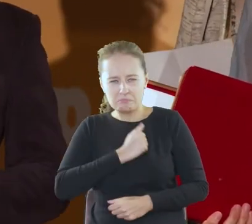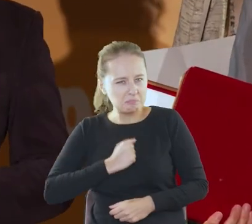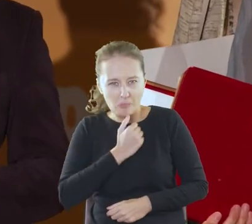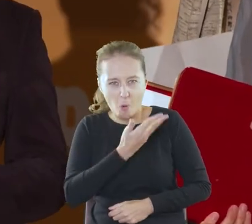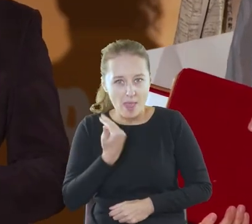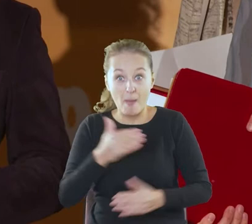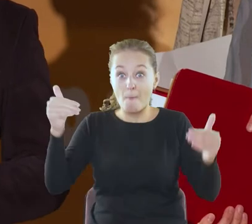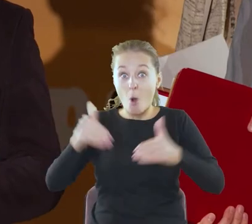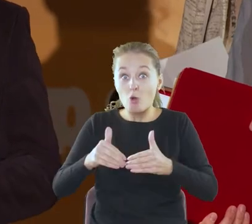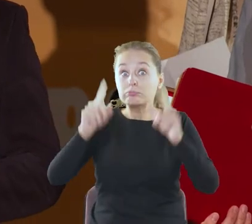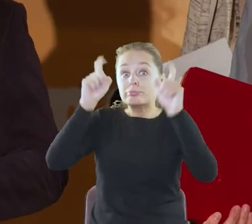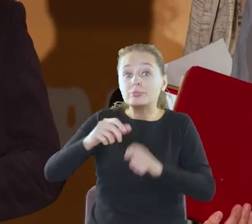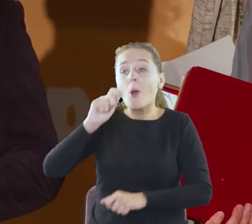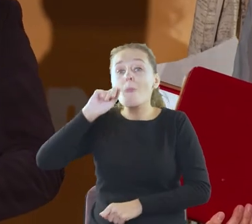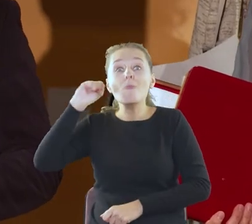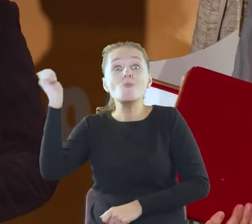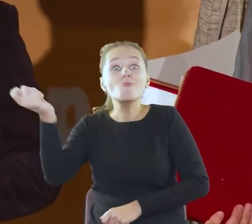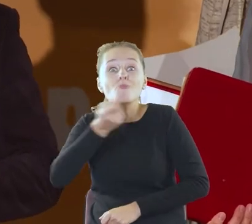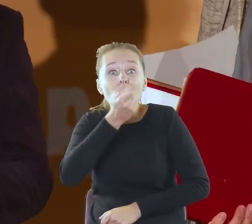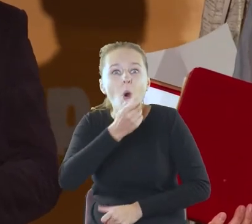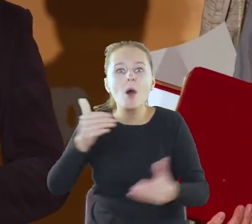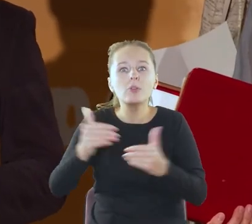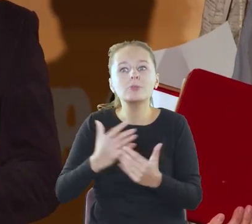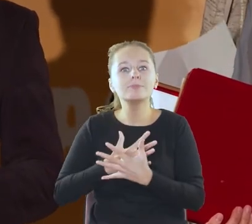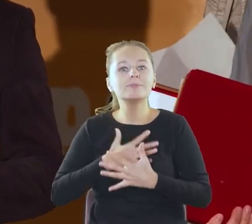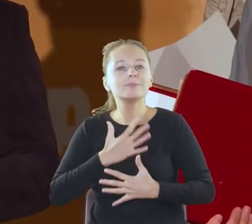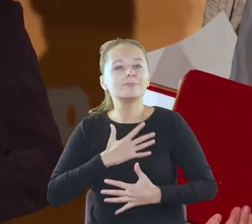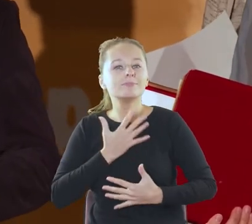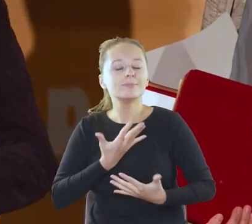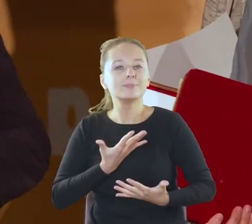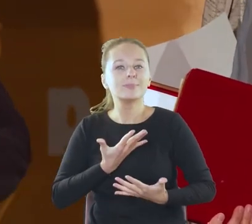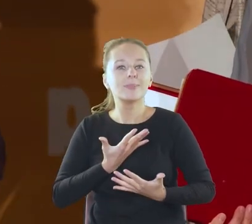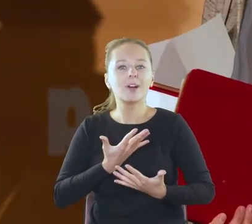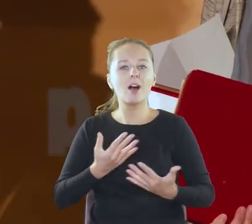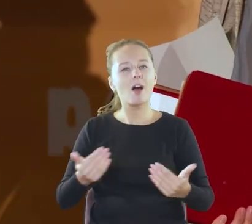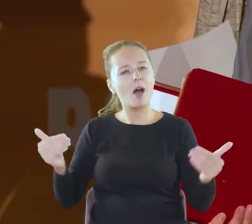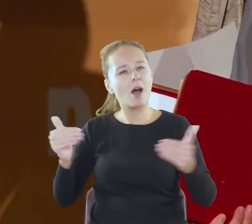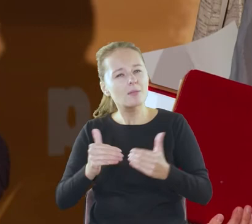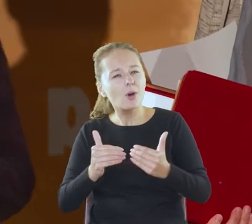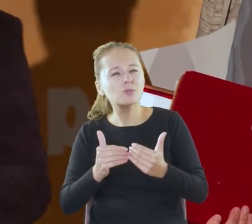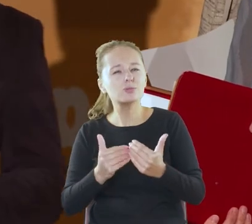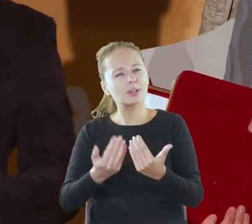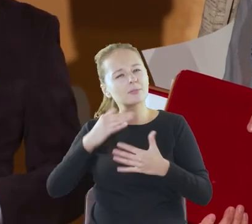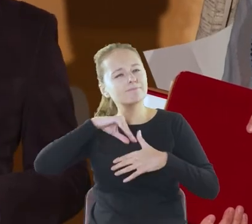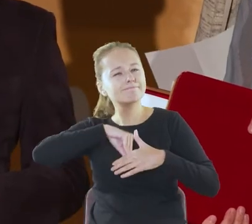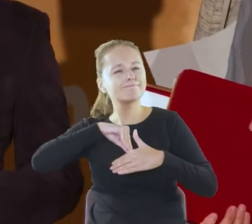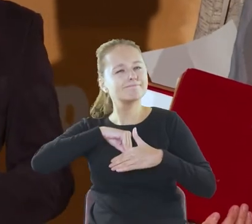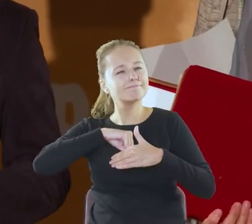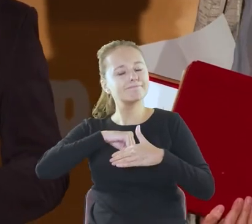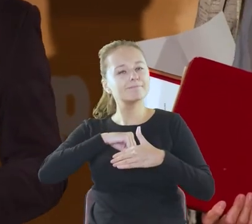wyruszyć, można ruszyć, można poruszyć, można do duszy przemówić, można